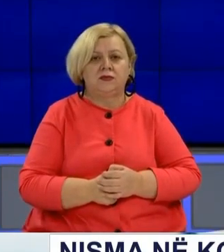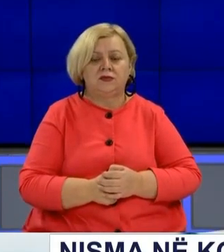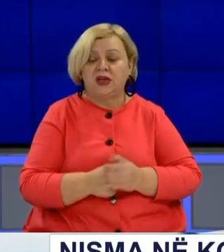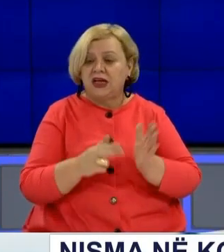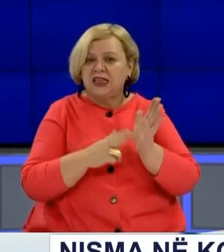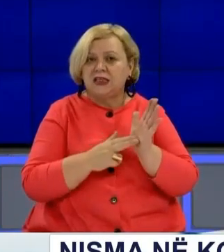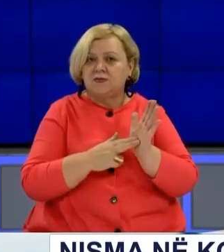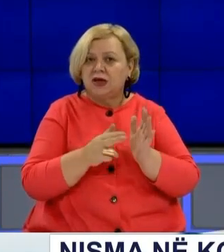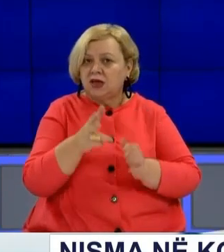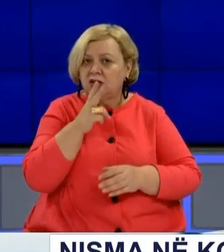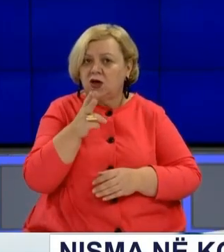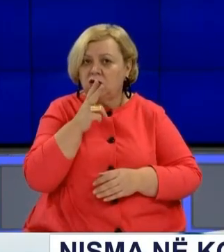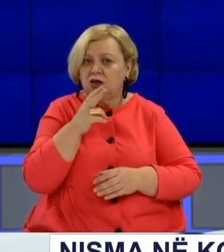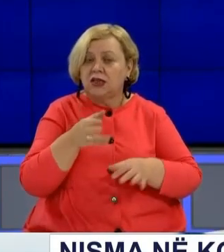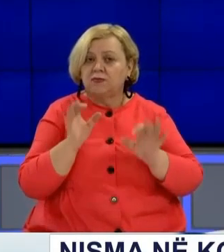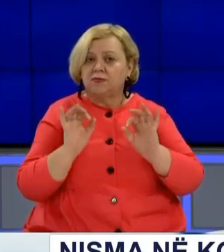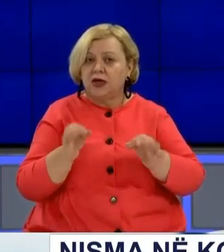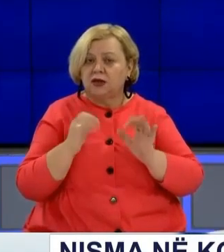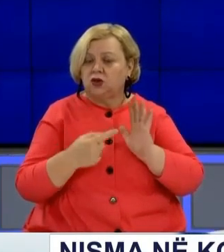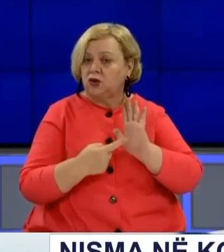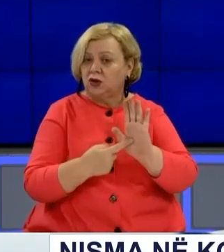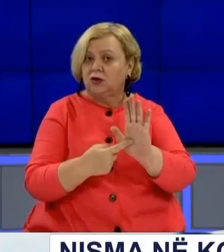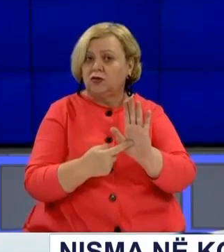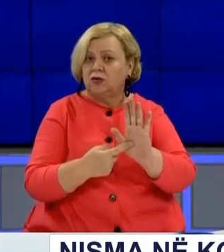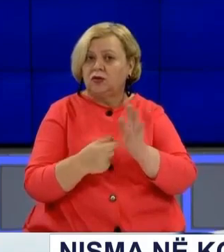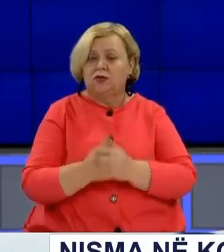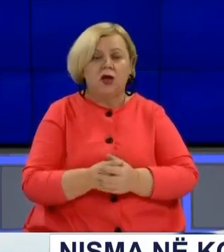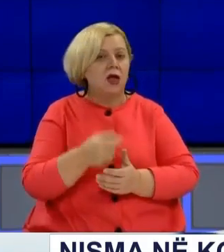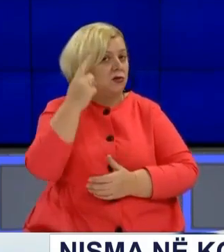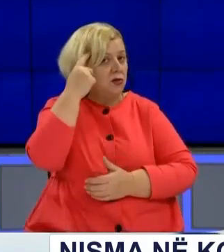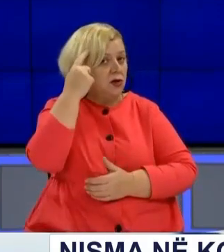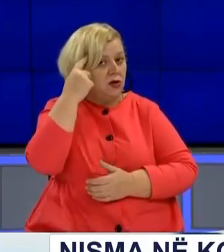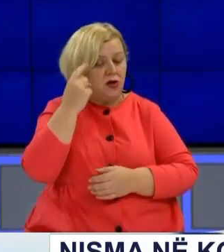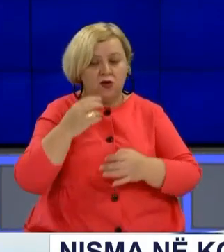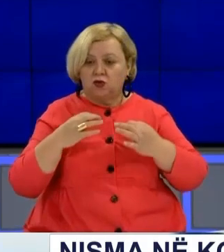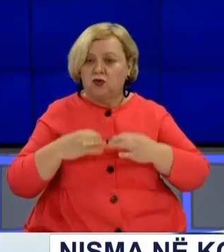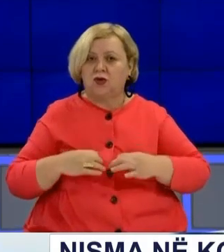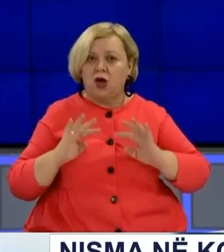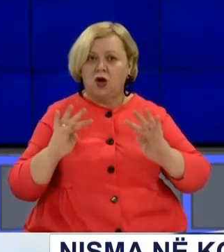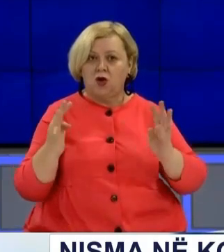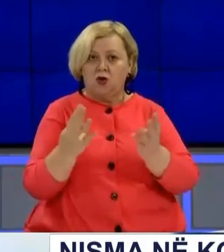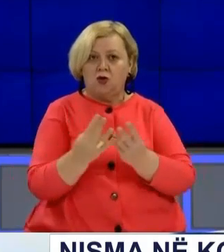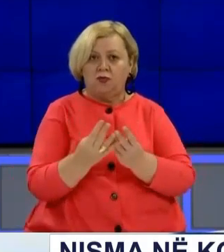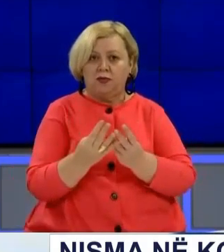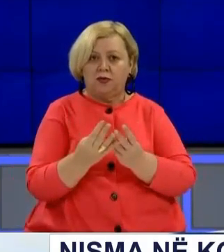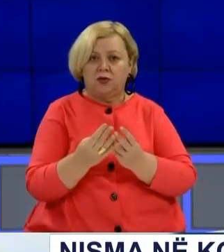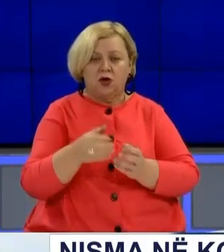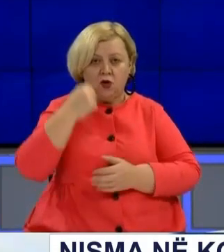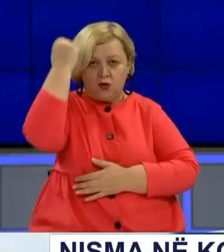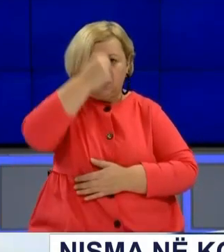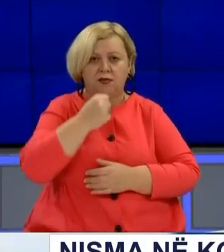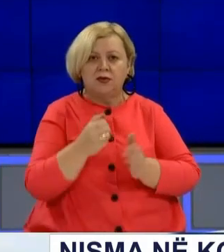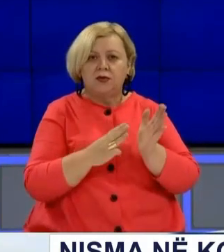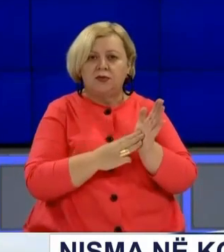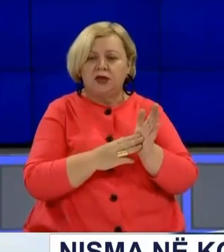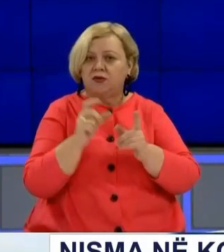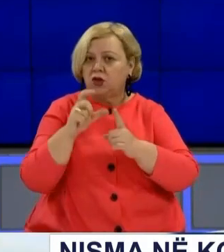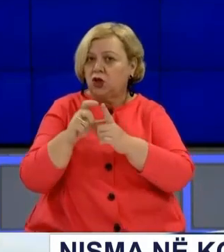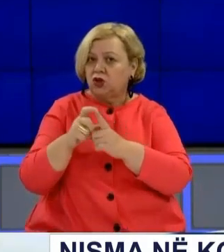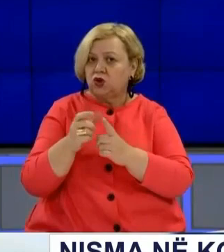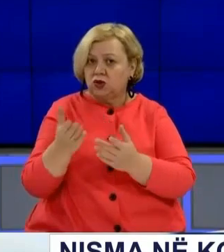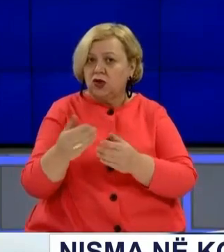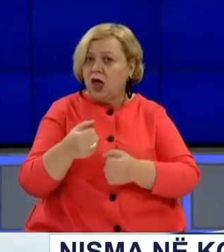Nisma po ashtu kërkon nga specialia të tregojnë se ka qenë në DNI, sekryetari i Komitetit të ashtuquajtur për Kosovën Milovan Drequn,